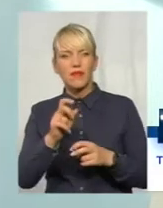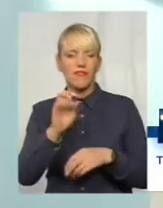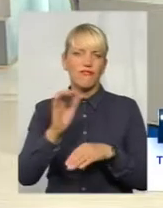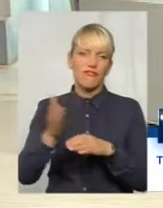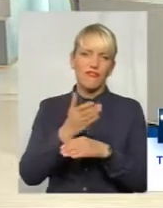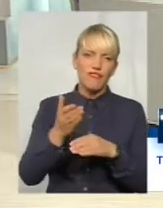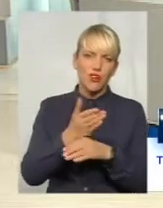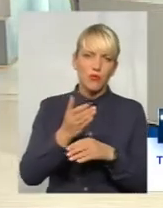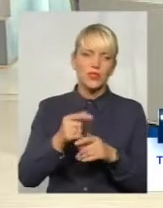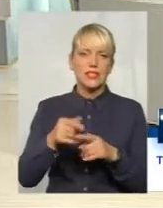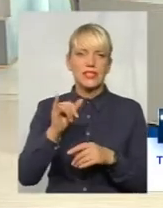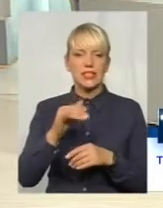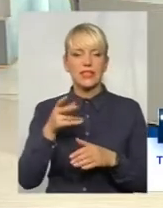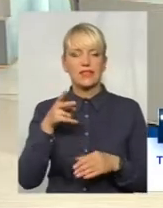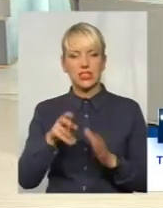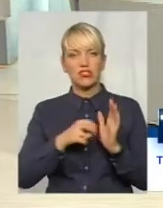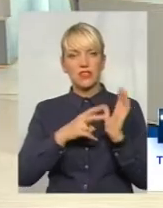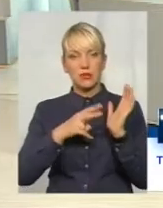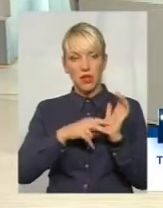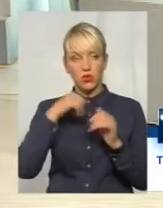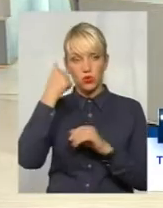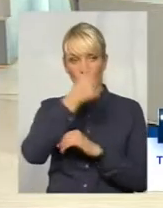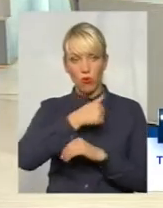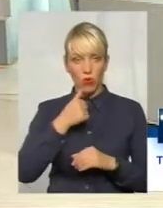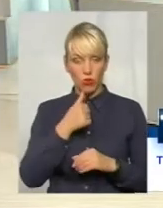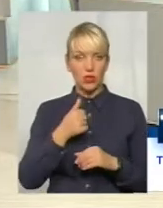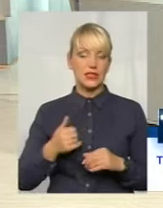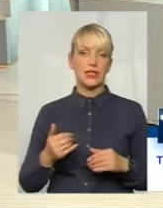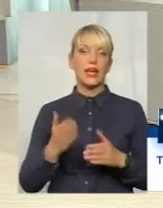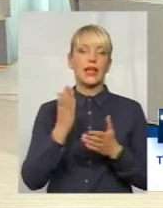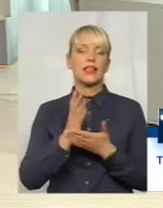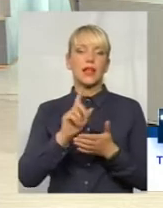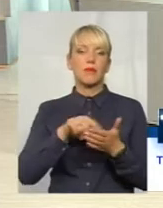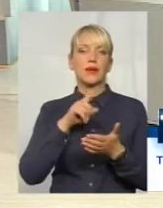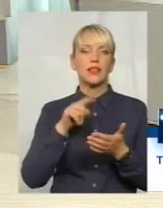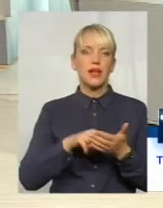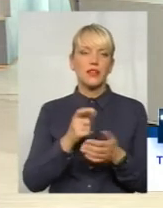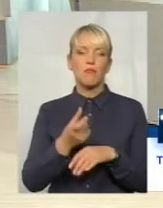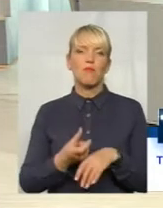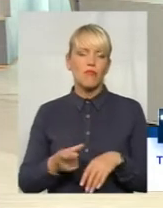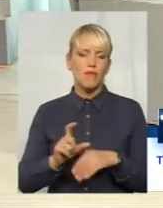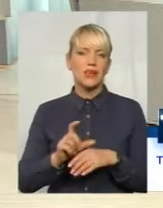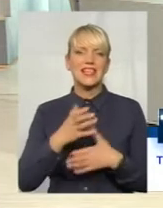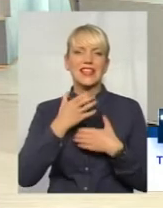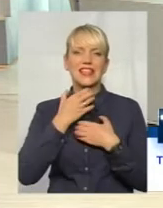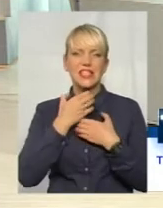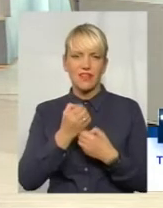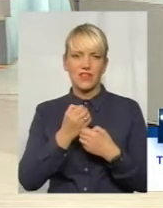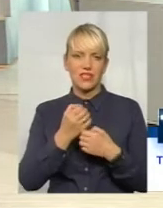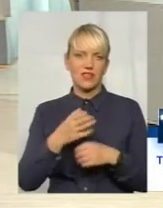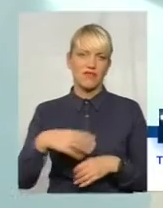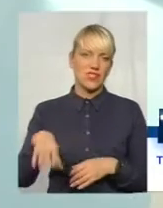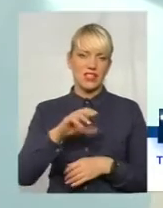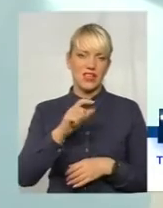теперішній, у 2017 році стояло питання про максимальний дефіцит всій Європі. Закупити ми її